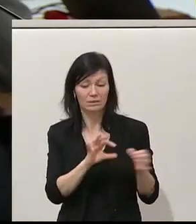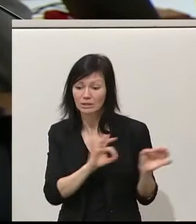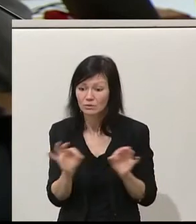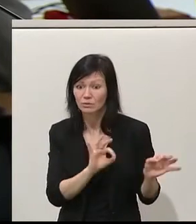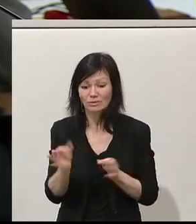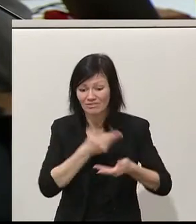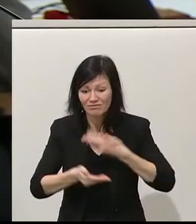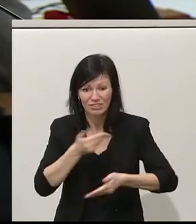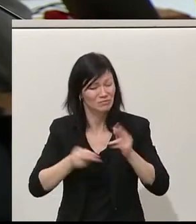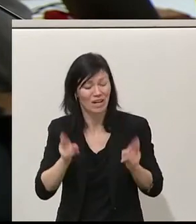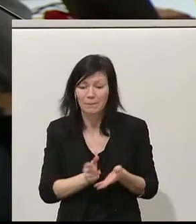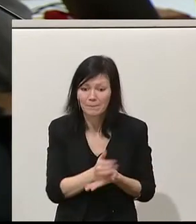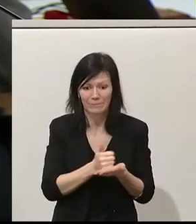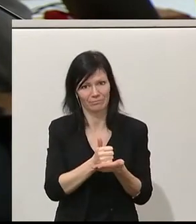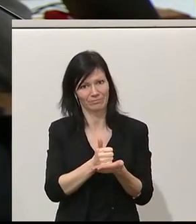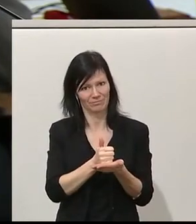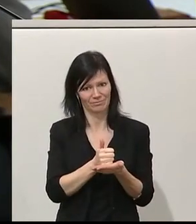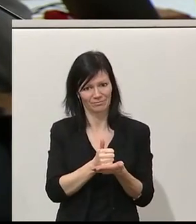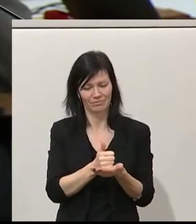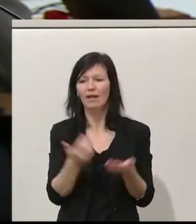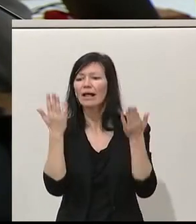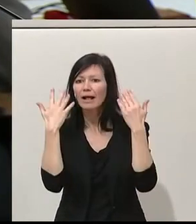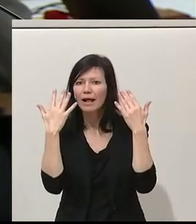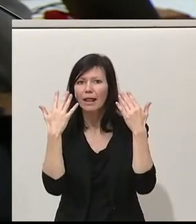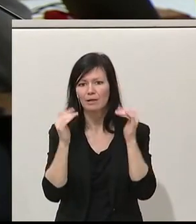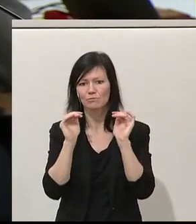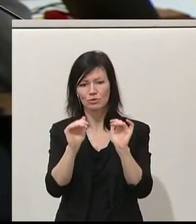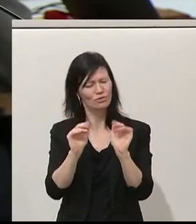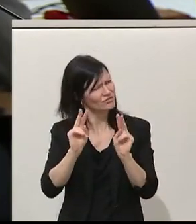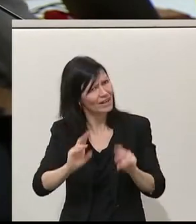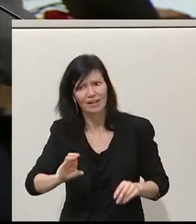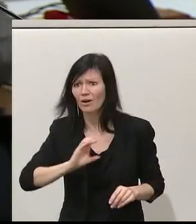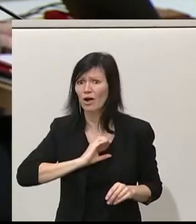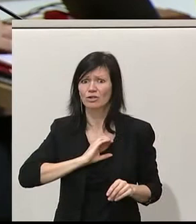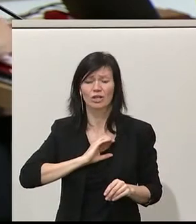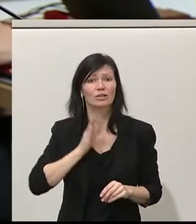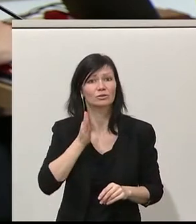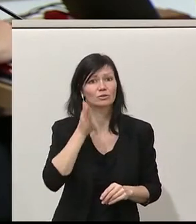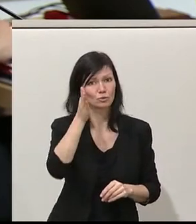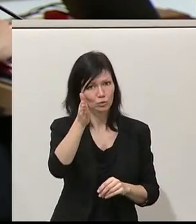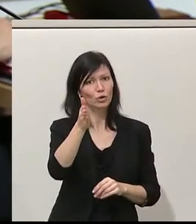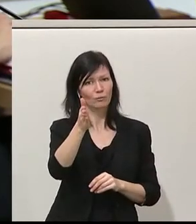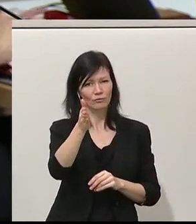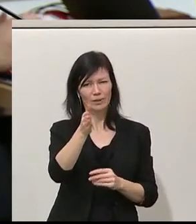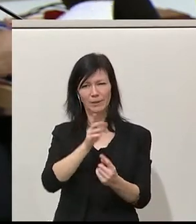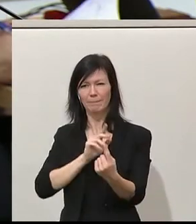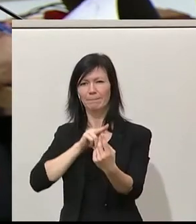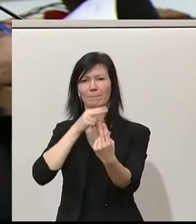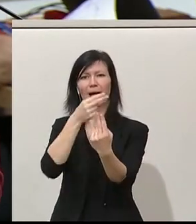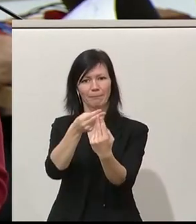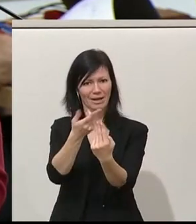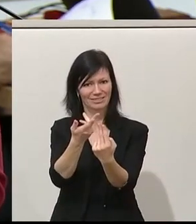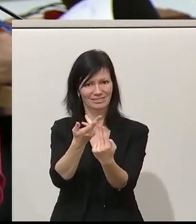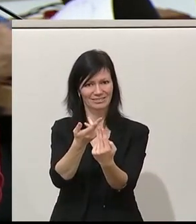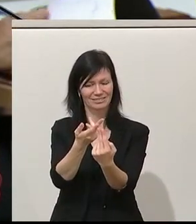nützt, weil Klimaschutz ist die Chance, uns auch zukunftsfähig auszurichten. Und deswegen möchte ich an